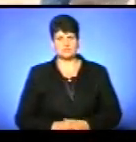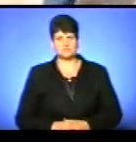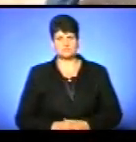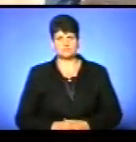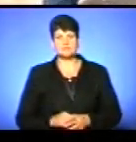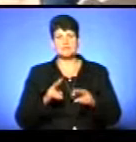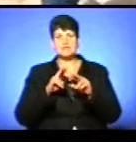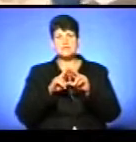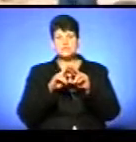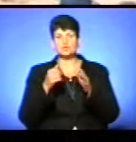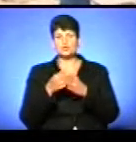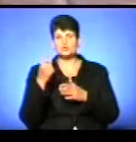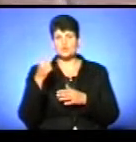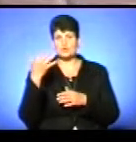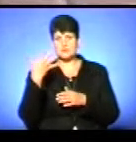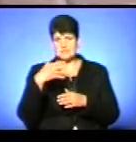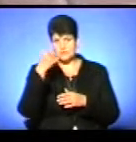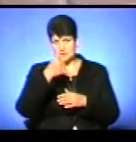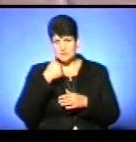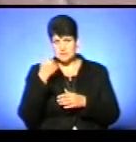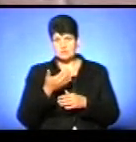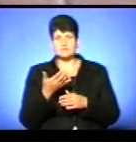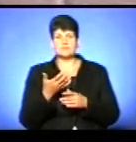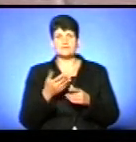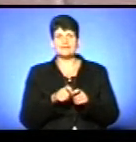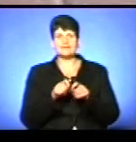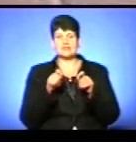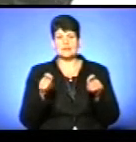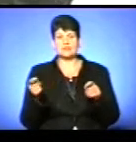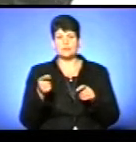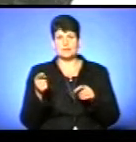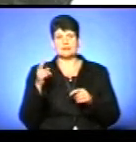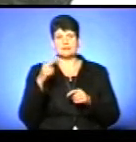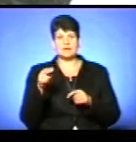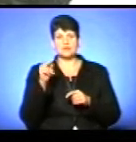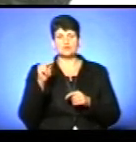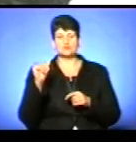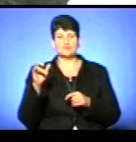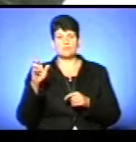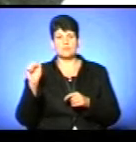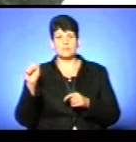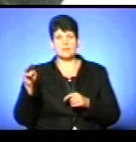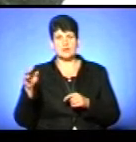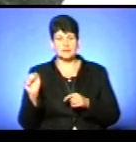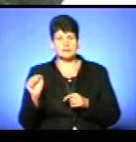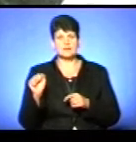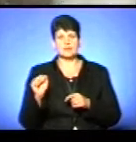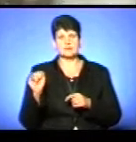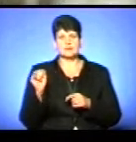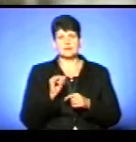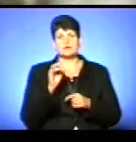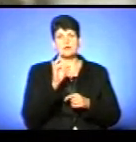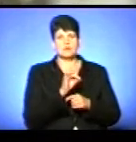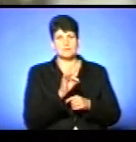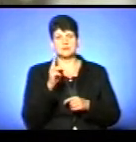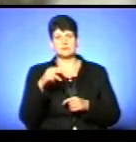Зірку до 150-ї річниці товариства «Просвіта» відкрили тернополянка Дар'я Чубата і просвітянин з Аргентини Роман Данелишин.